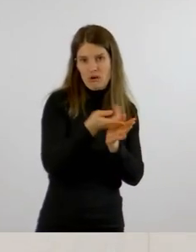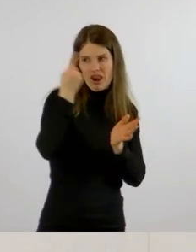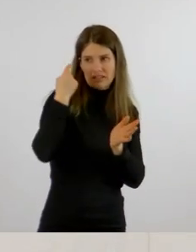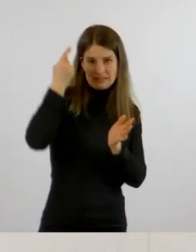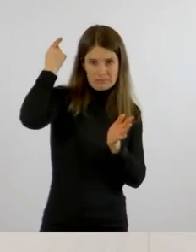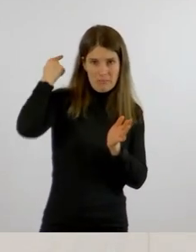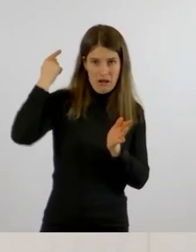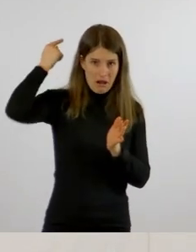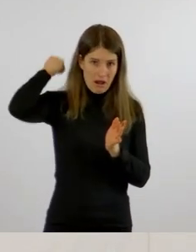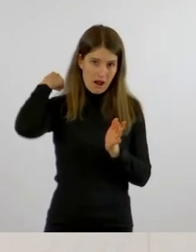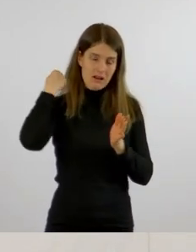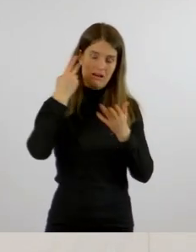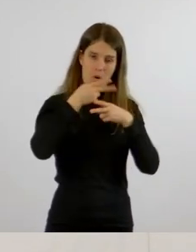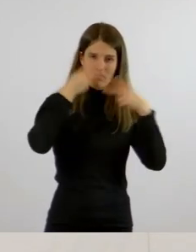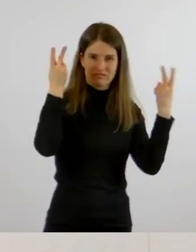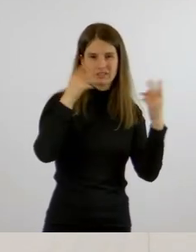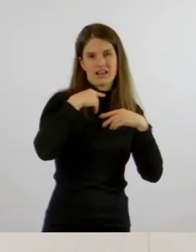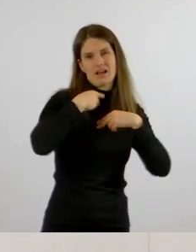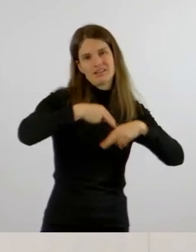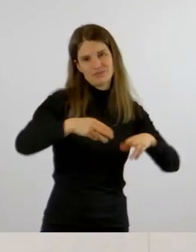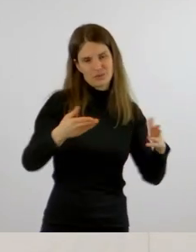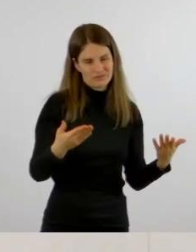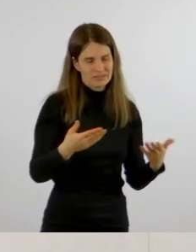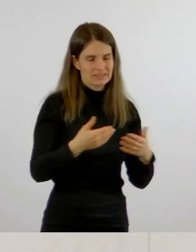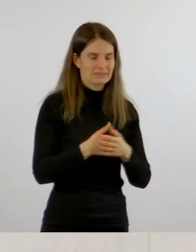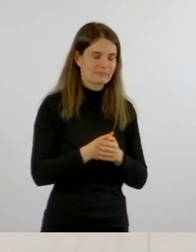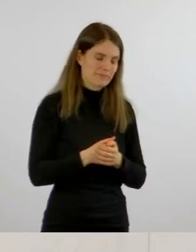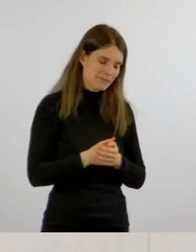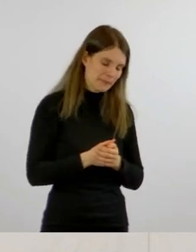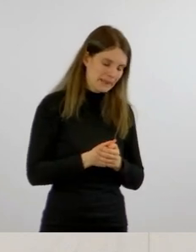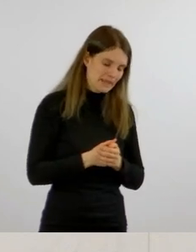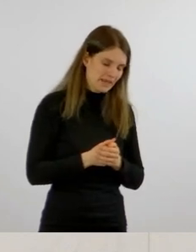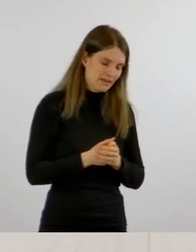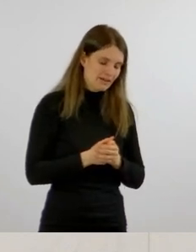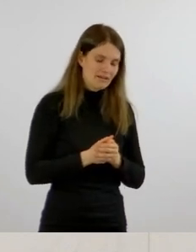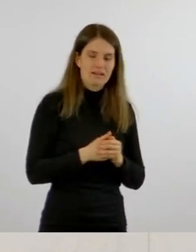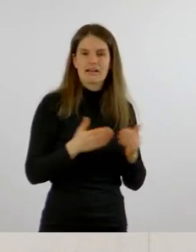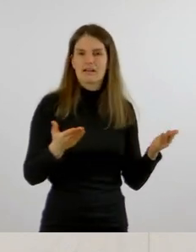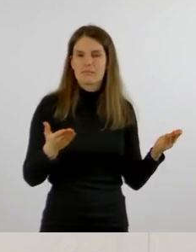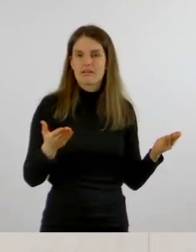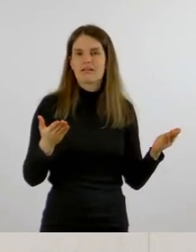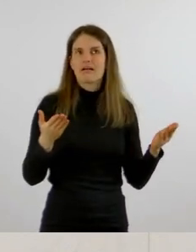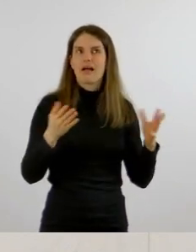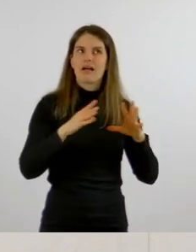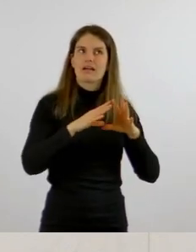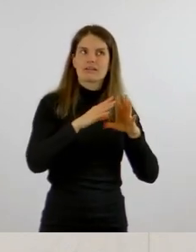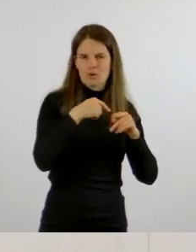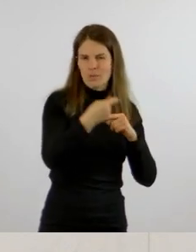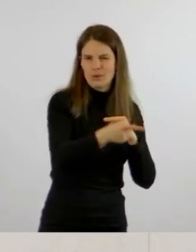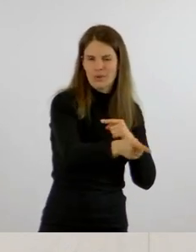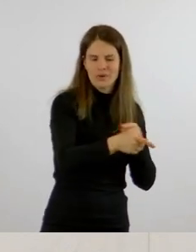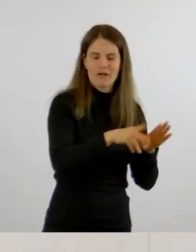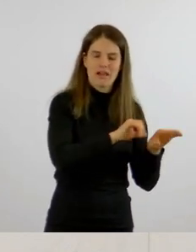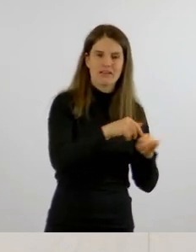Pressekonferenzen mich geäußert. Ich sage gleich dazu noch mal etwas. Aber zunächst würde ich die